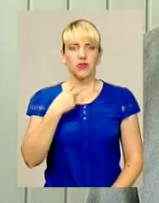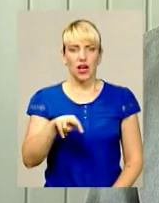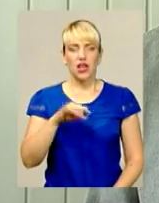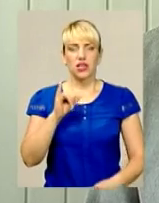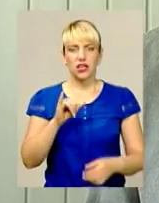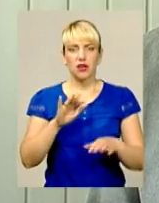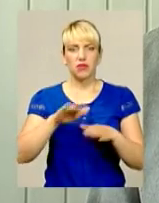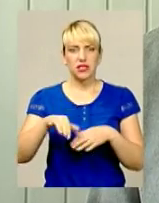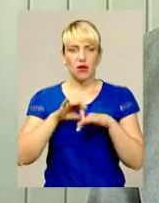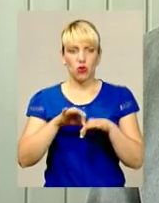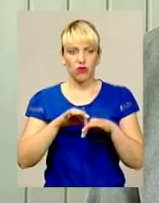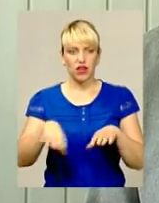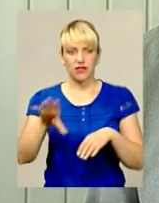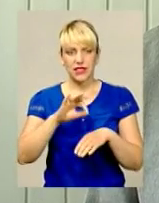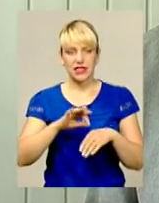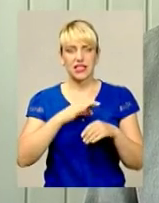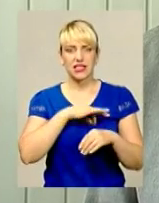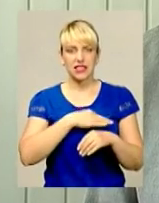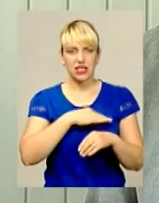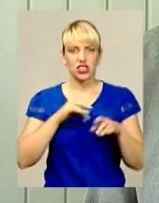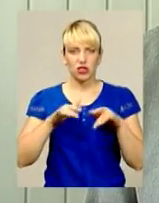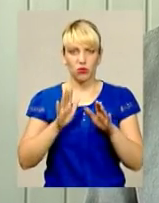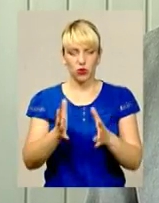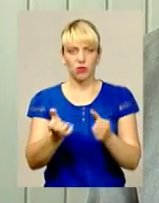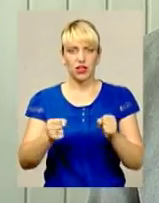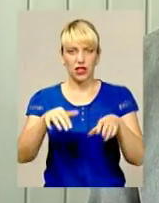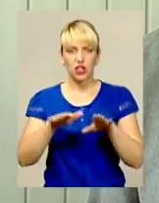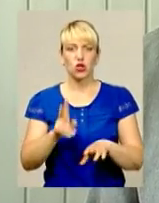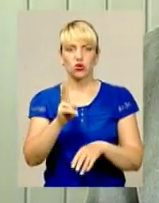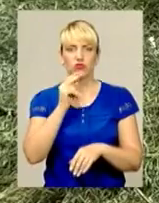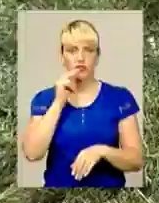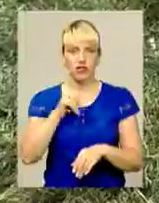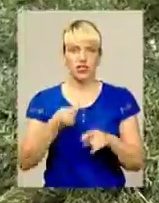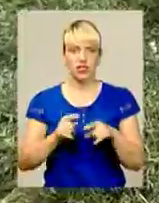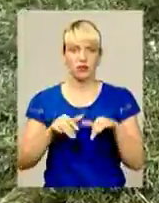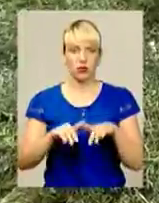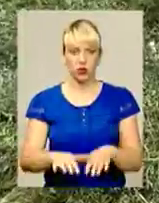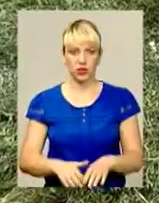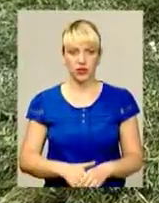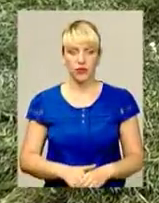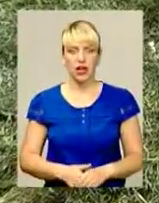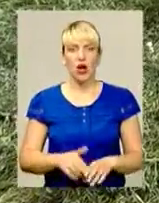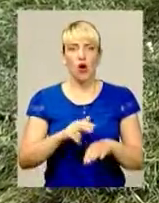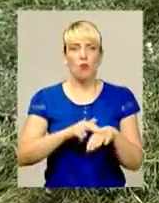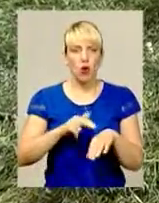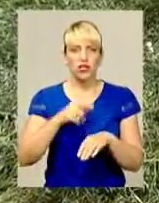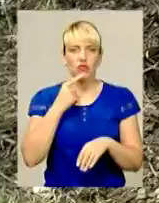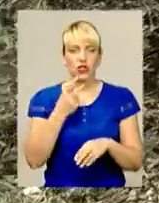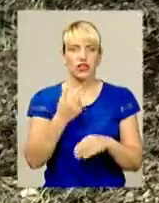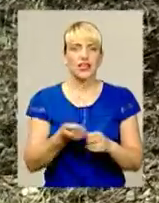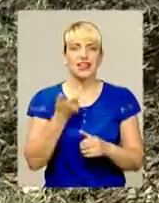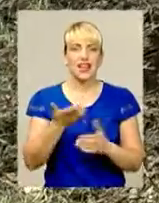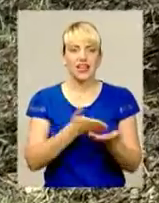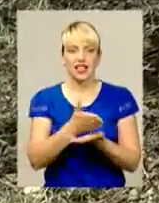проведення всіх необхідних слідчих дій, по даному провадженню, буде прийнято рішення щодо виновації цієї події. Поліція розглядає одразу декілька версій. Наразі не